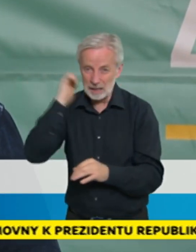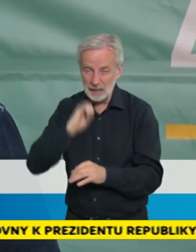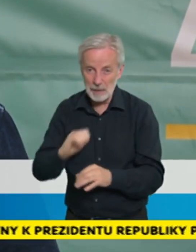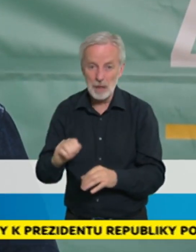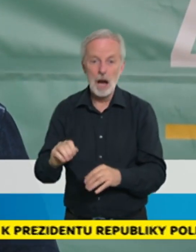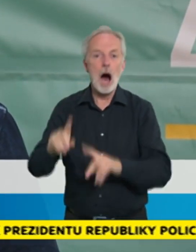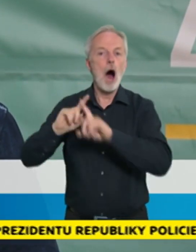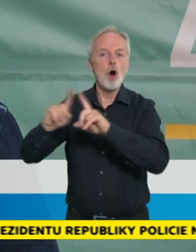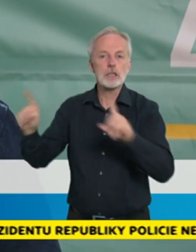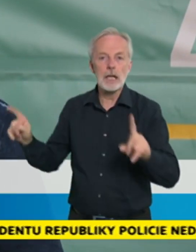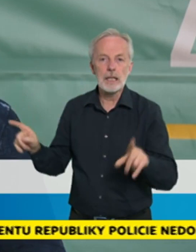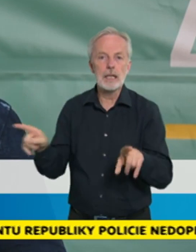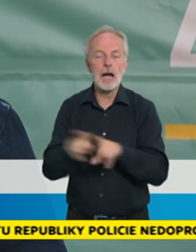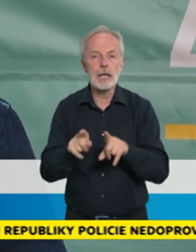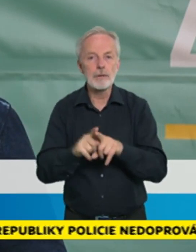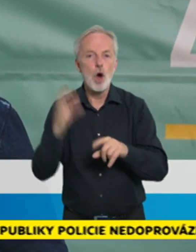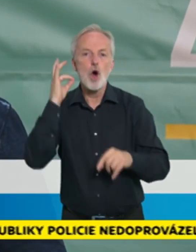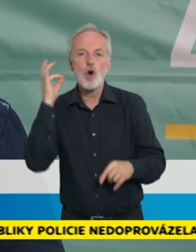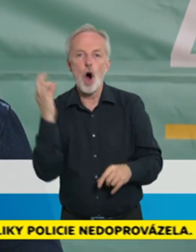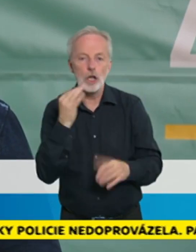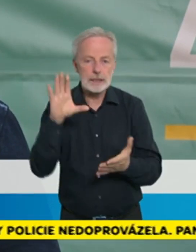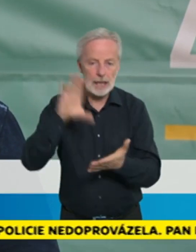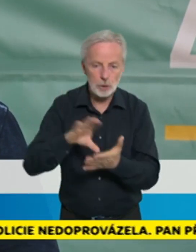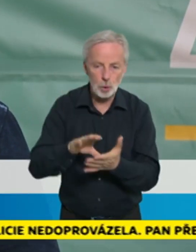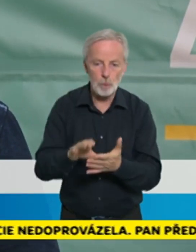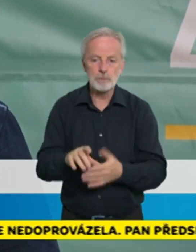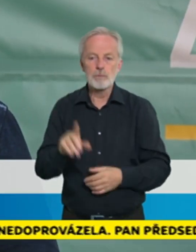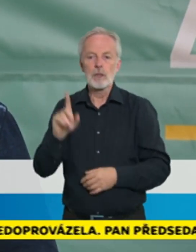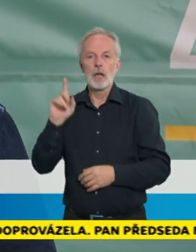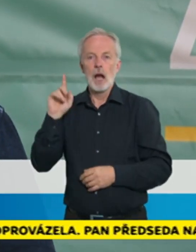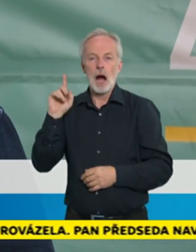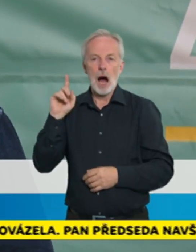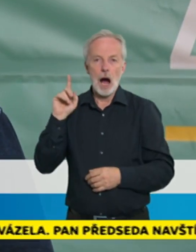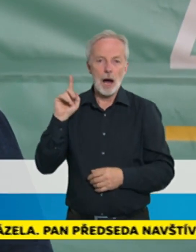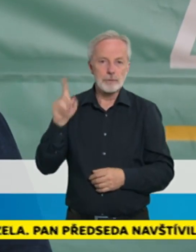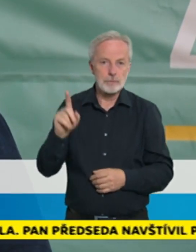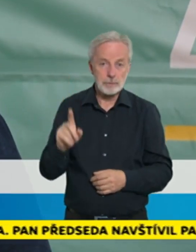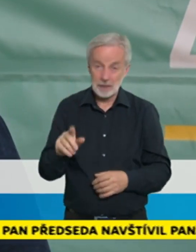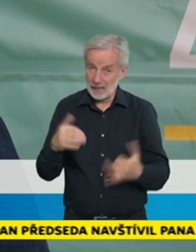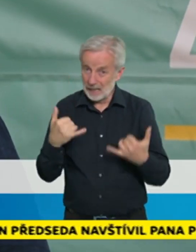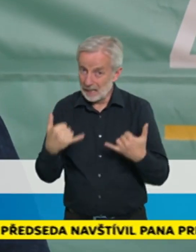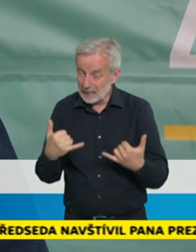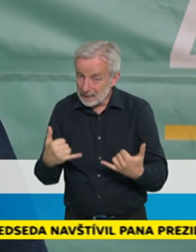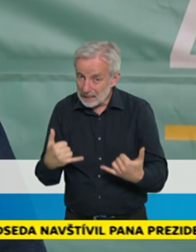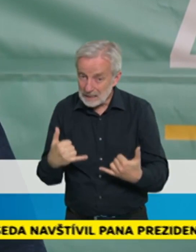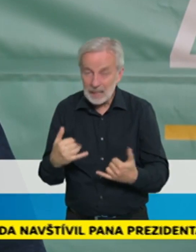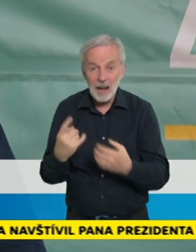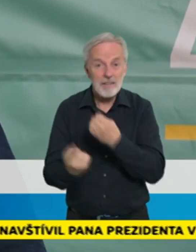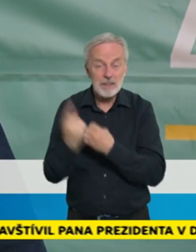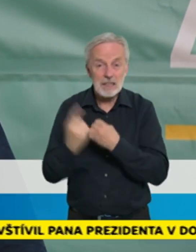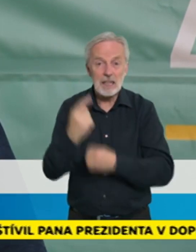A v dnešnímu dni je ten stav trasování takový, že 75 % pozitivních osob je